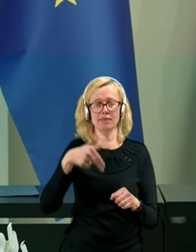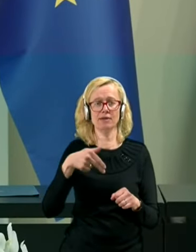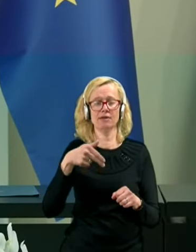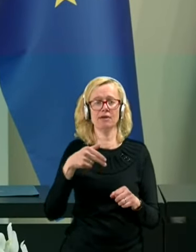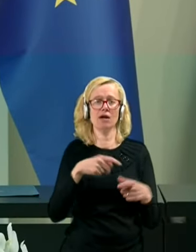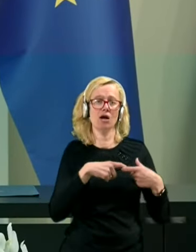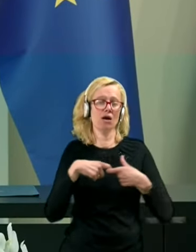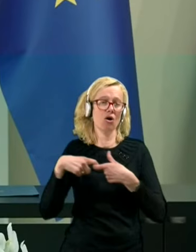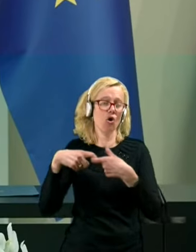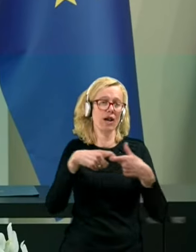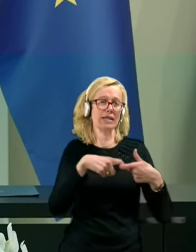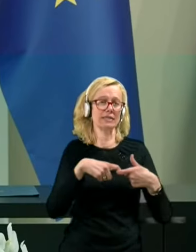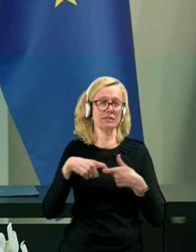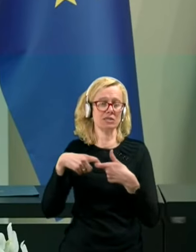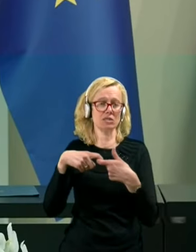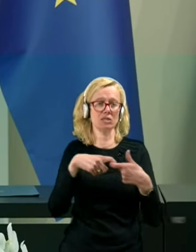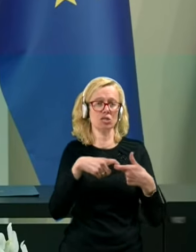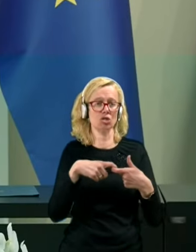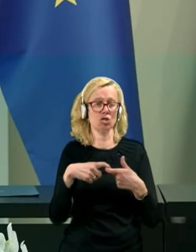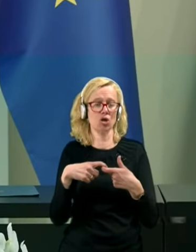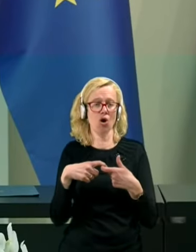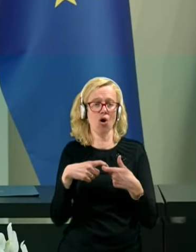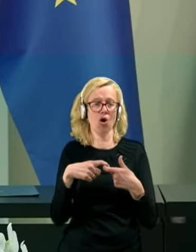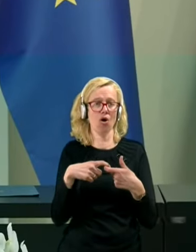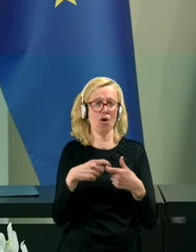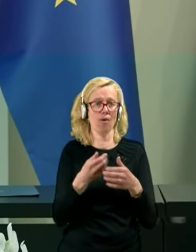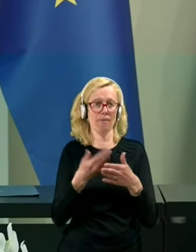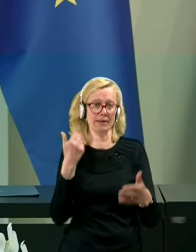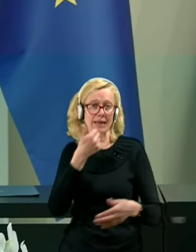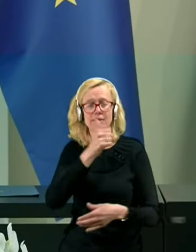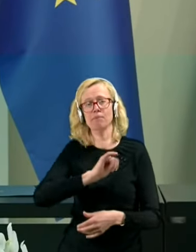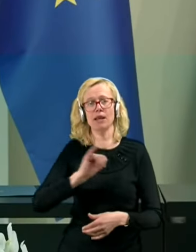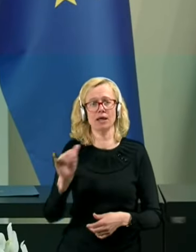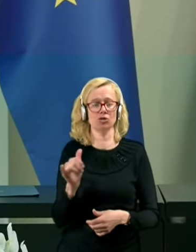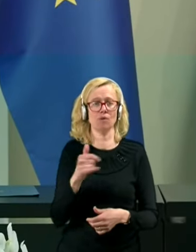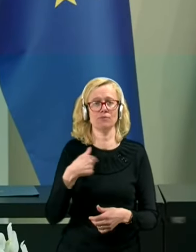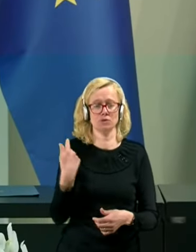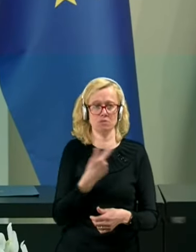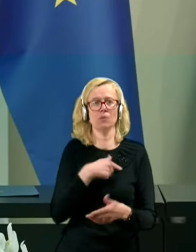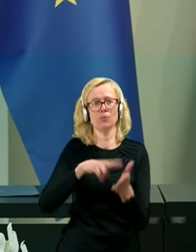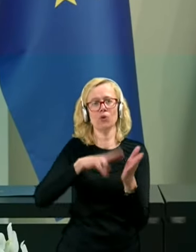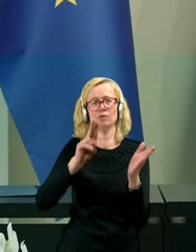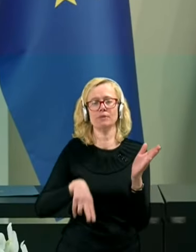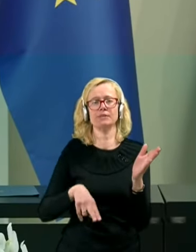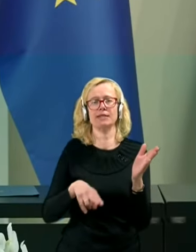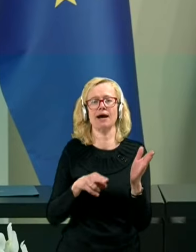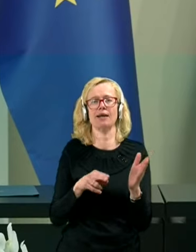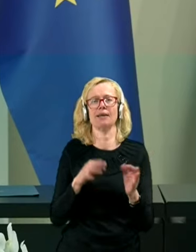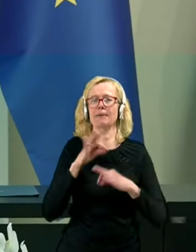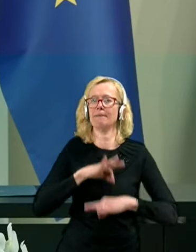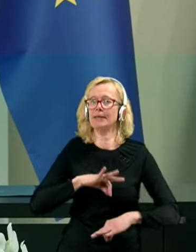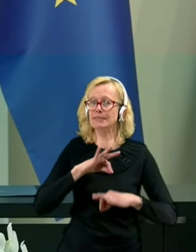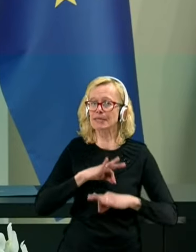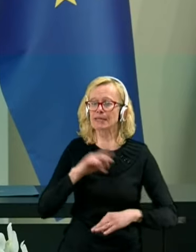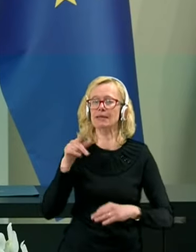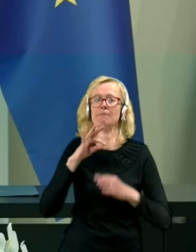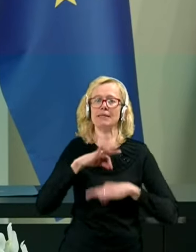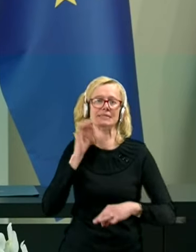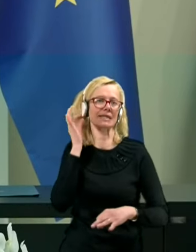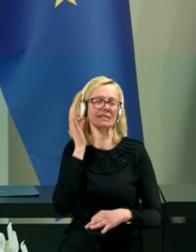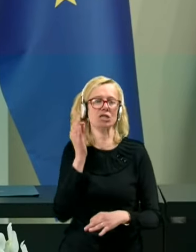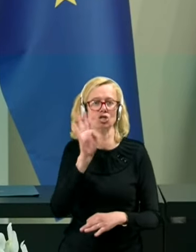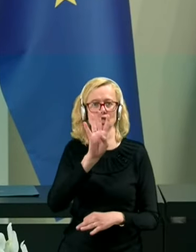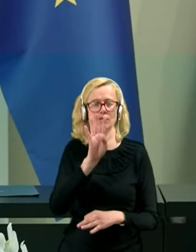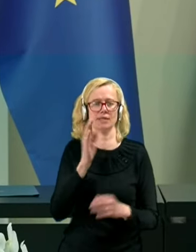Koalicijsko koalicijo pred enim letom smo podpisali predsedniki in predsednica štirih